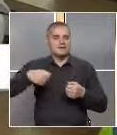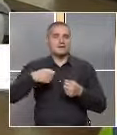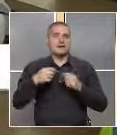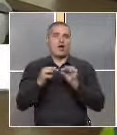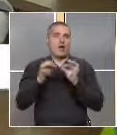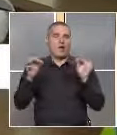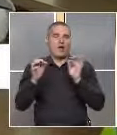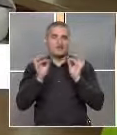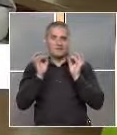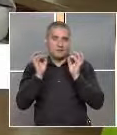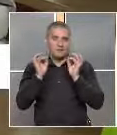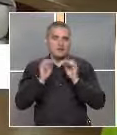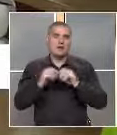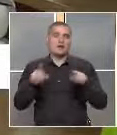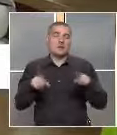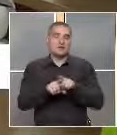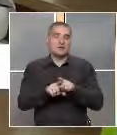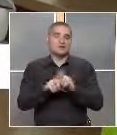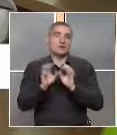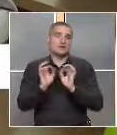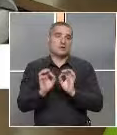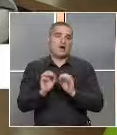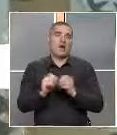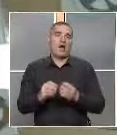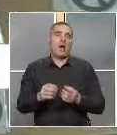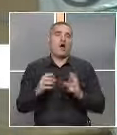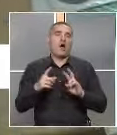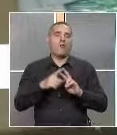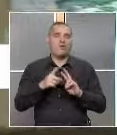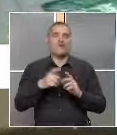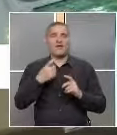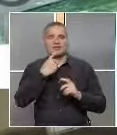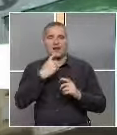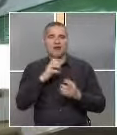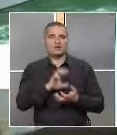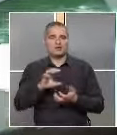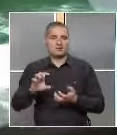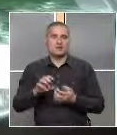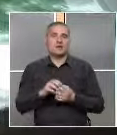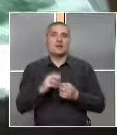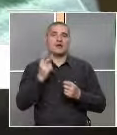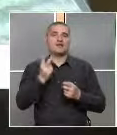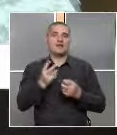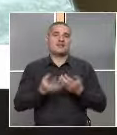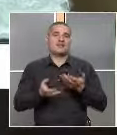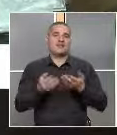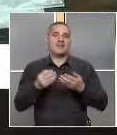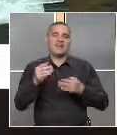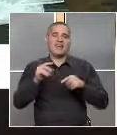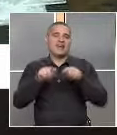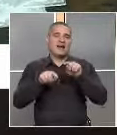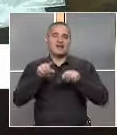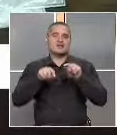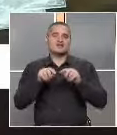конец, за зъби. Също така плодове и зеленчуци, двете различни категории, да могат да